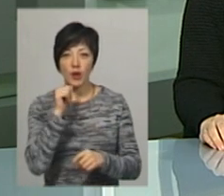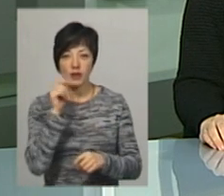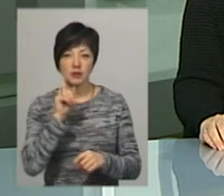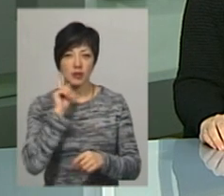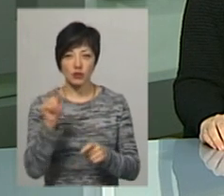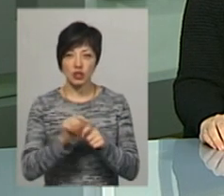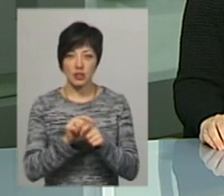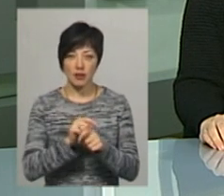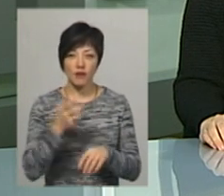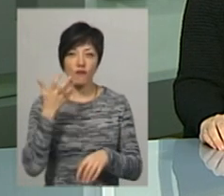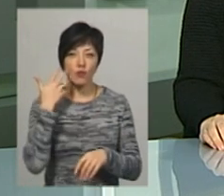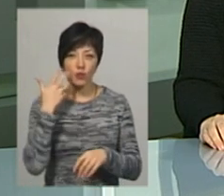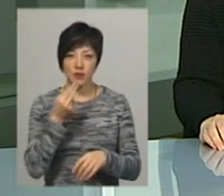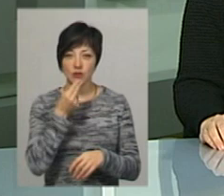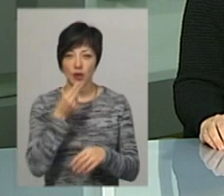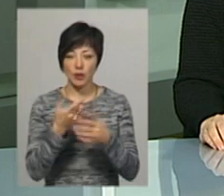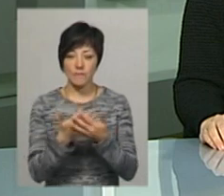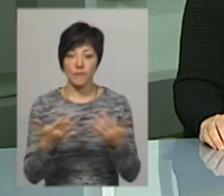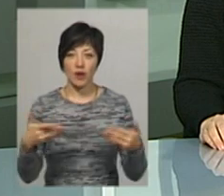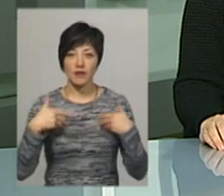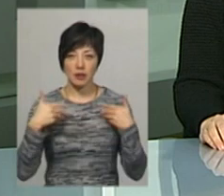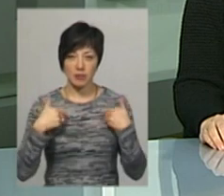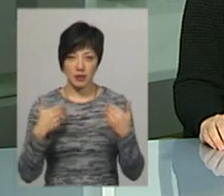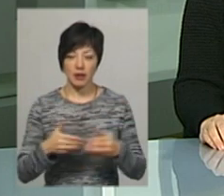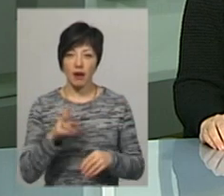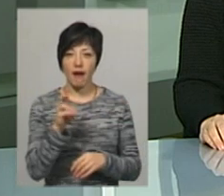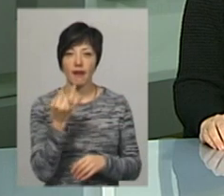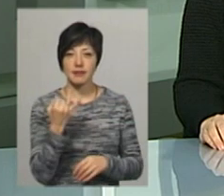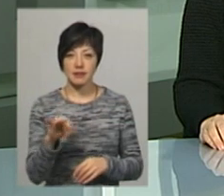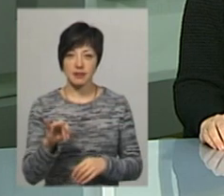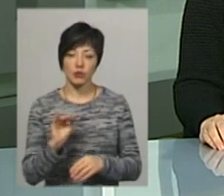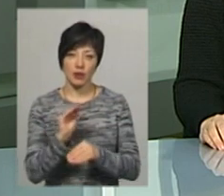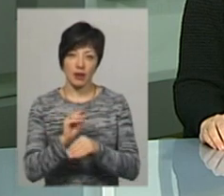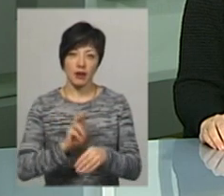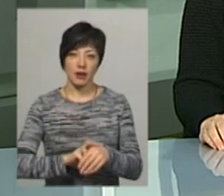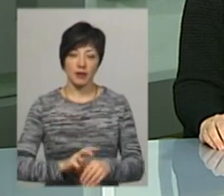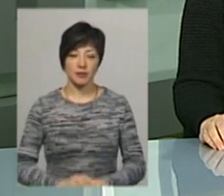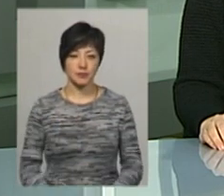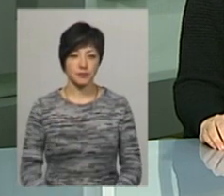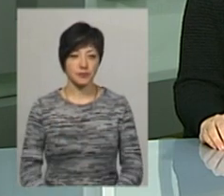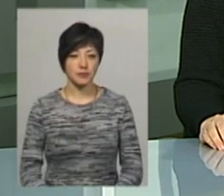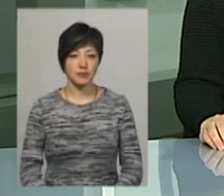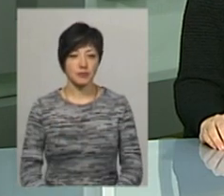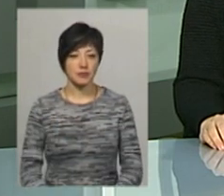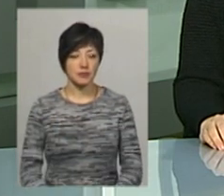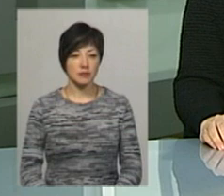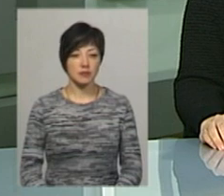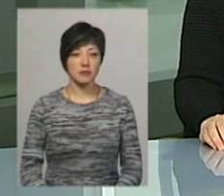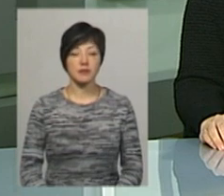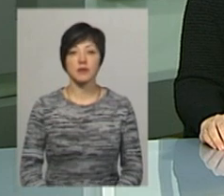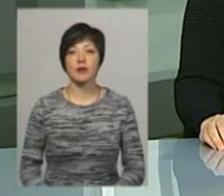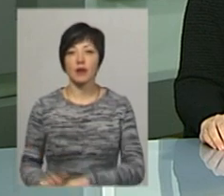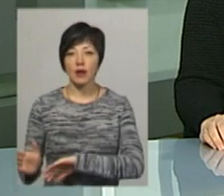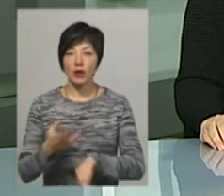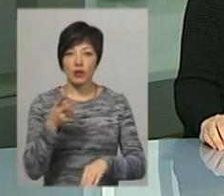зелень, часник, фрукти та вживати полівітаміни, мікроелементи та кальцій, додає лікар-діетолог Альона Брянцева. У